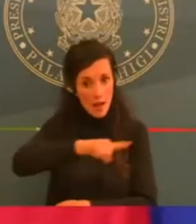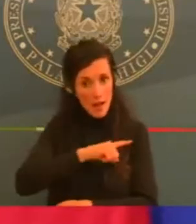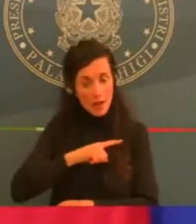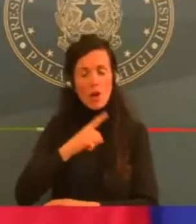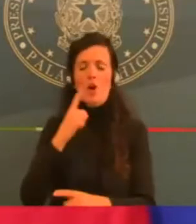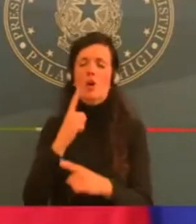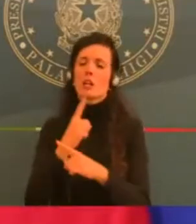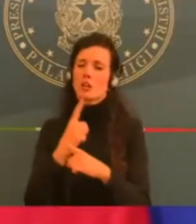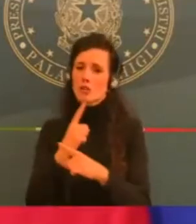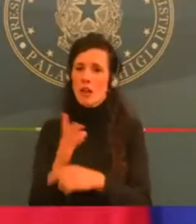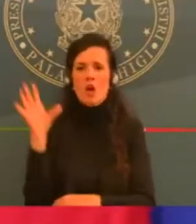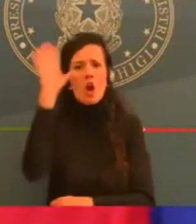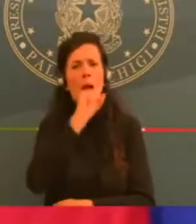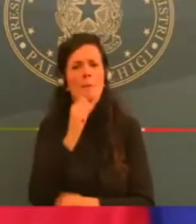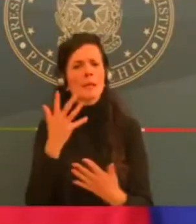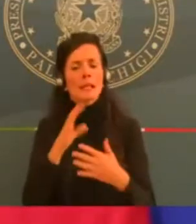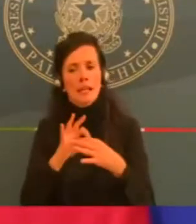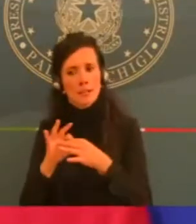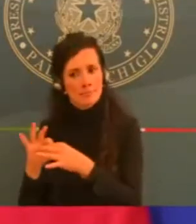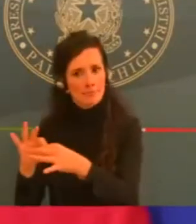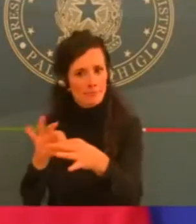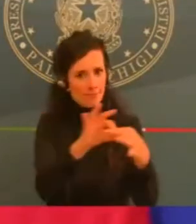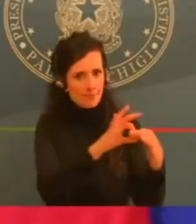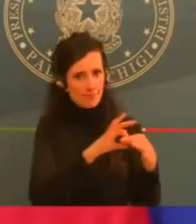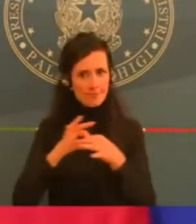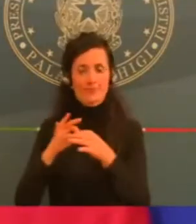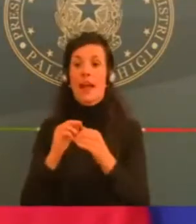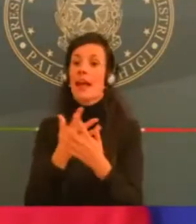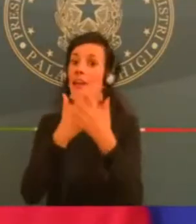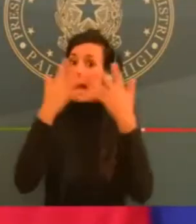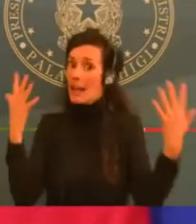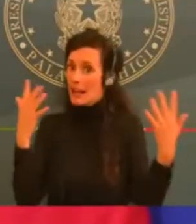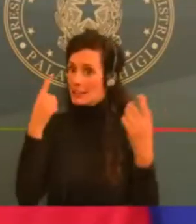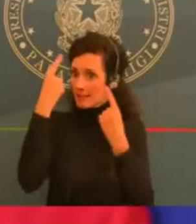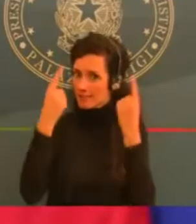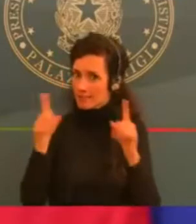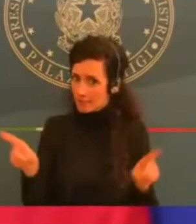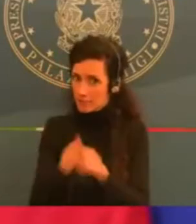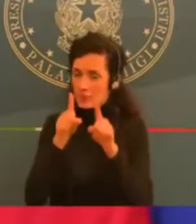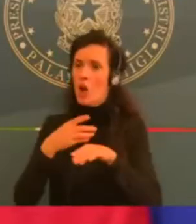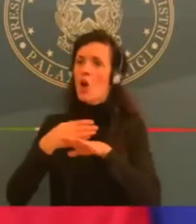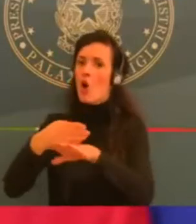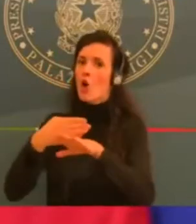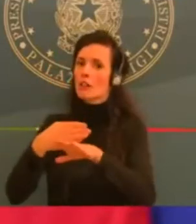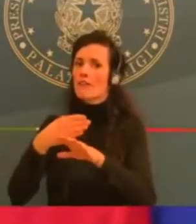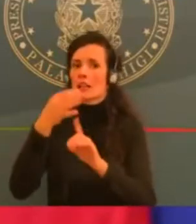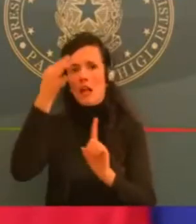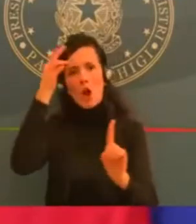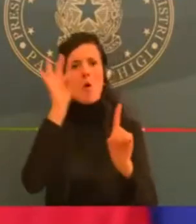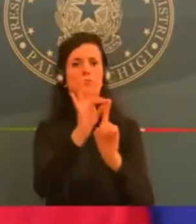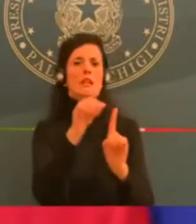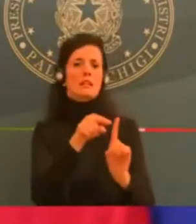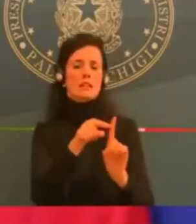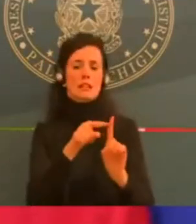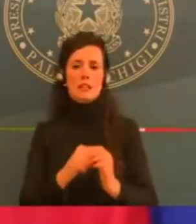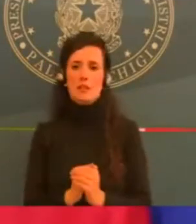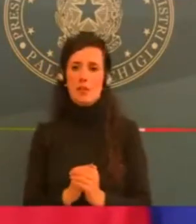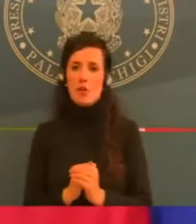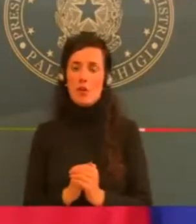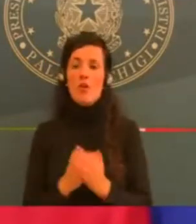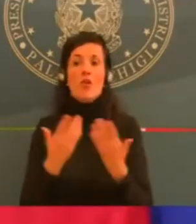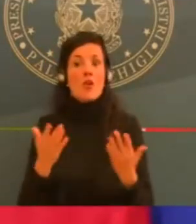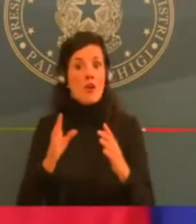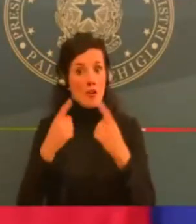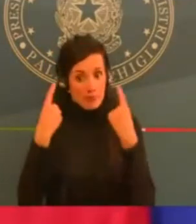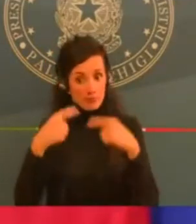assolutamente auspicati da tutto il Paese. Ai cittadini che non possono certo tollerare che ci sia qualche